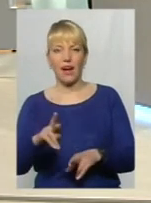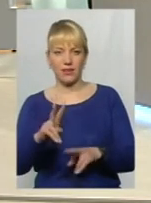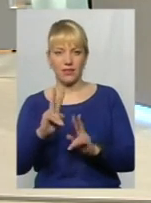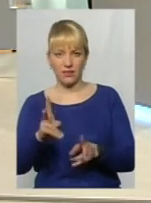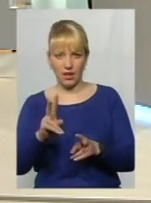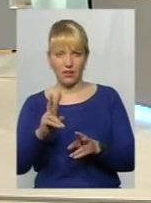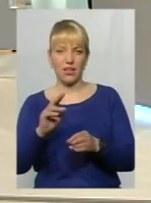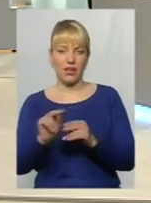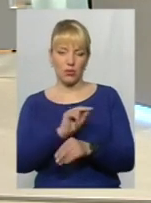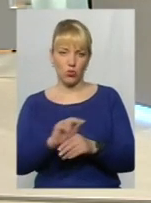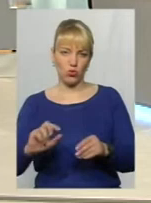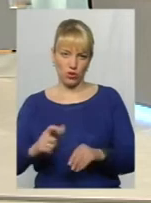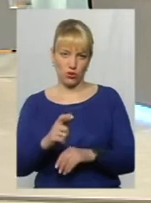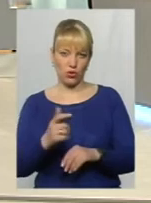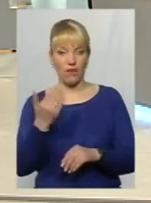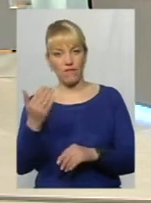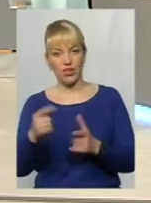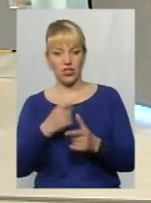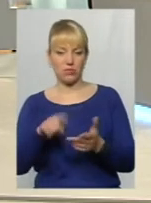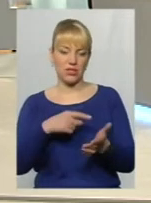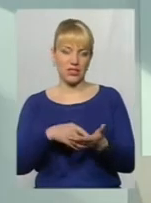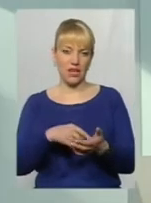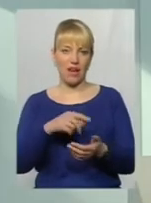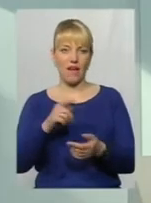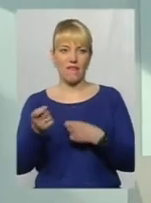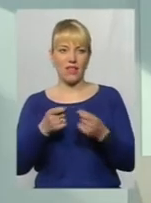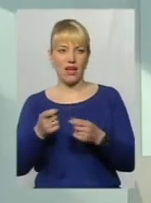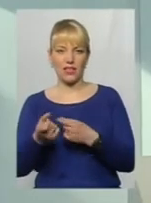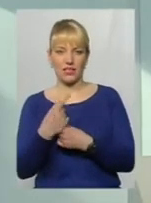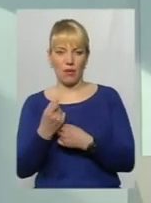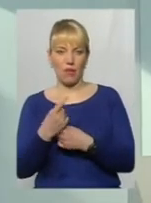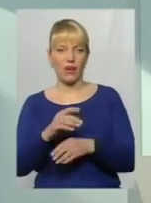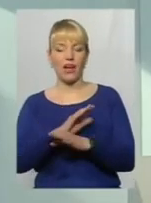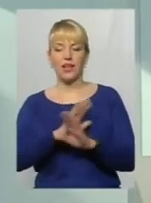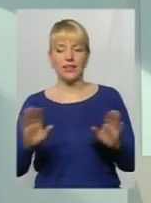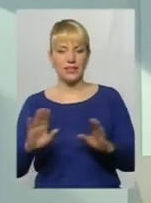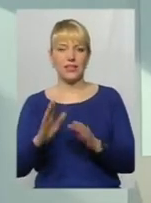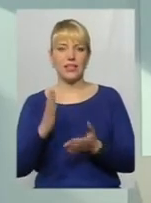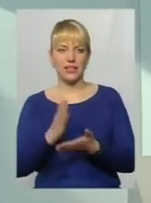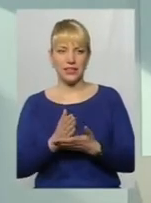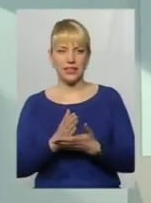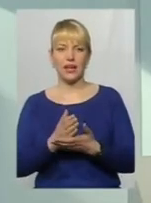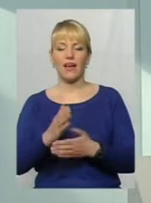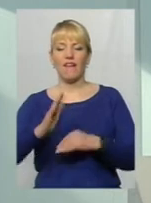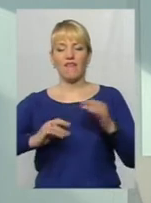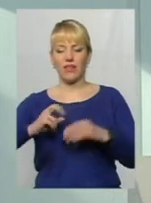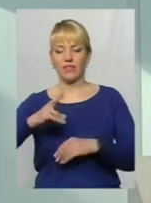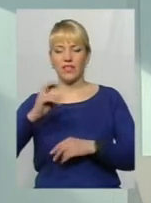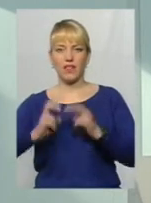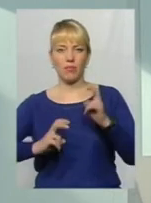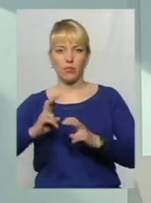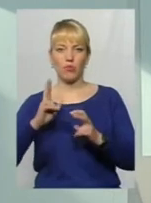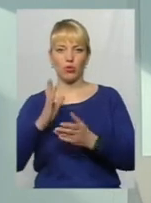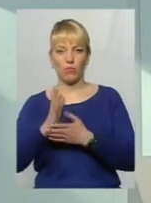є хтось? Чи міська влада замовляє? Ні, не міська влада. Є фахівці на підприємстві, які мають